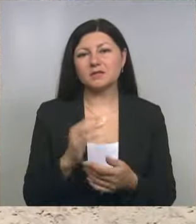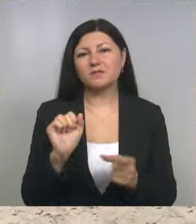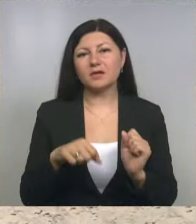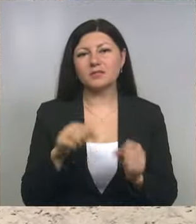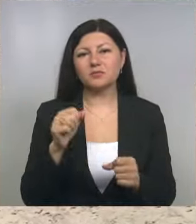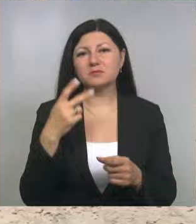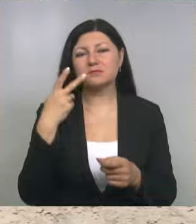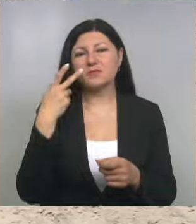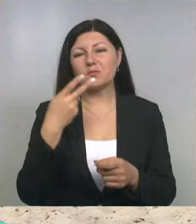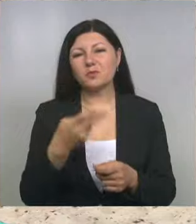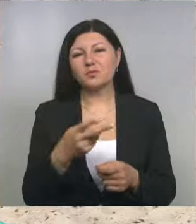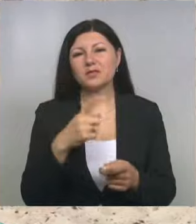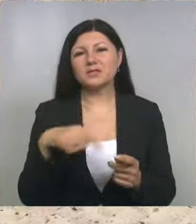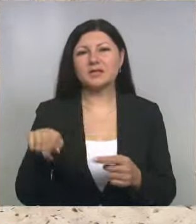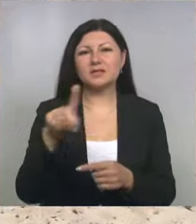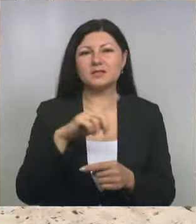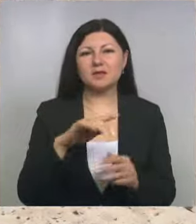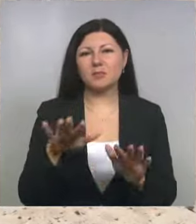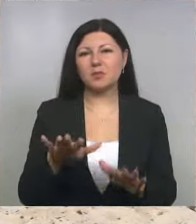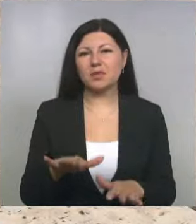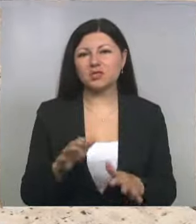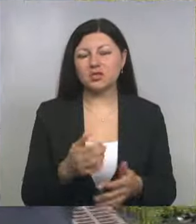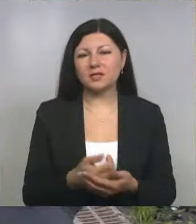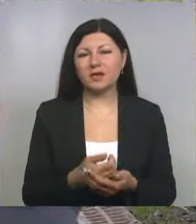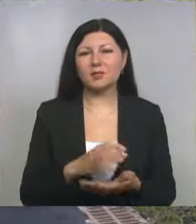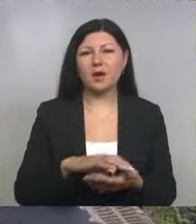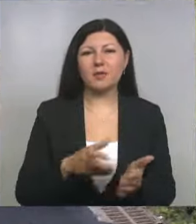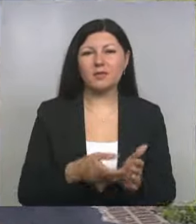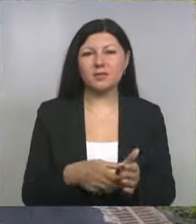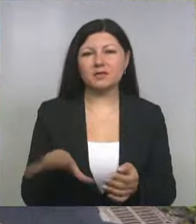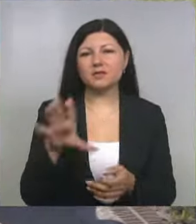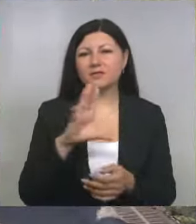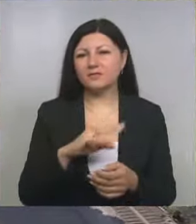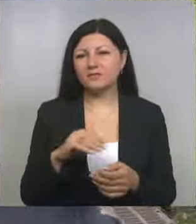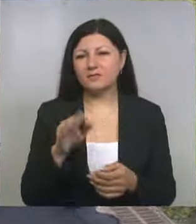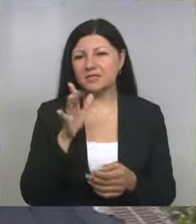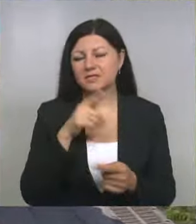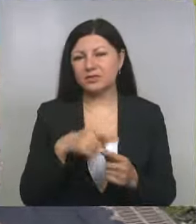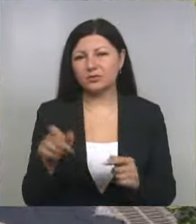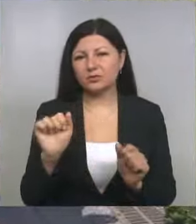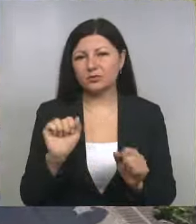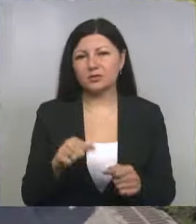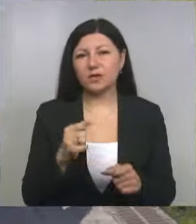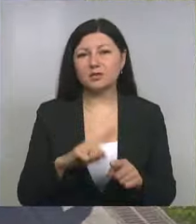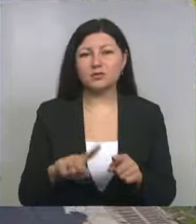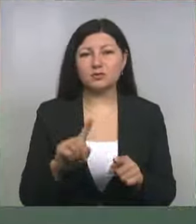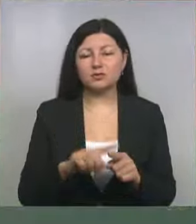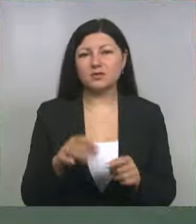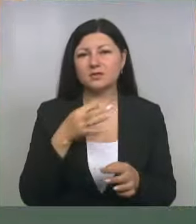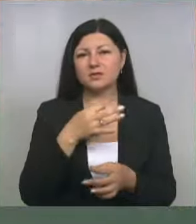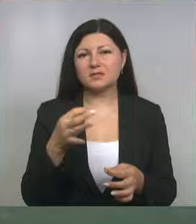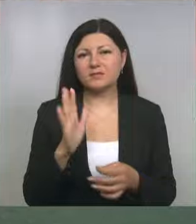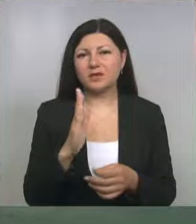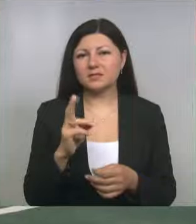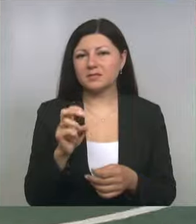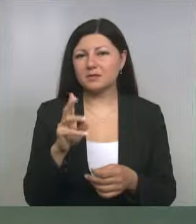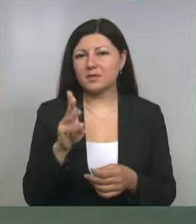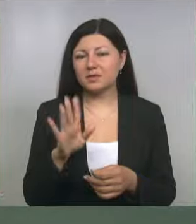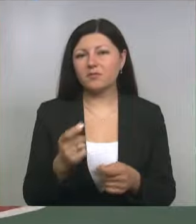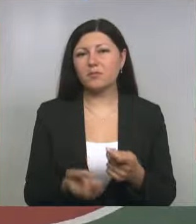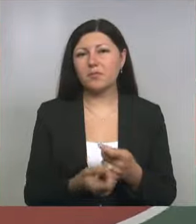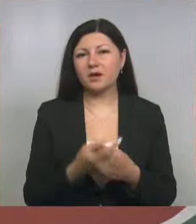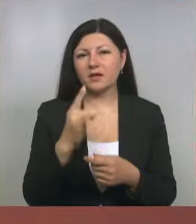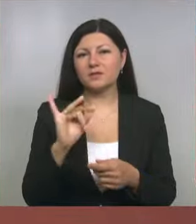высоты наблюдать сразу за несколькими площадками. Объект всесезонный. А скоро, как отметил мэр Валентин Демидов, появятся и